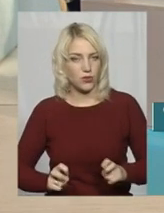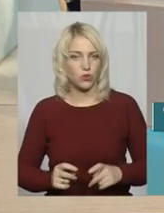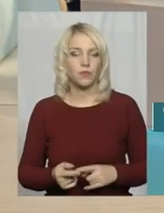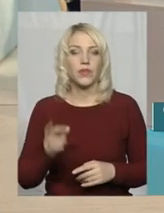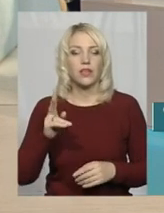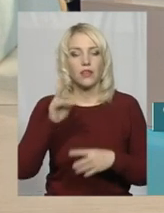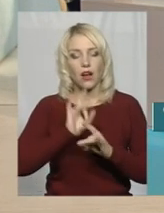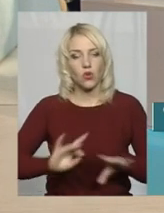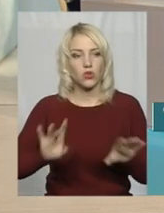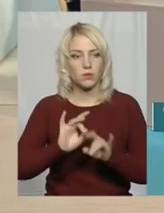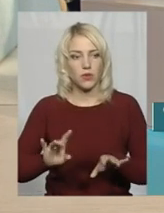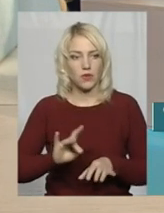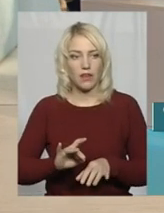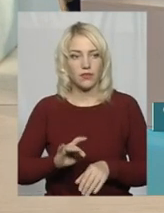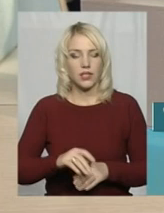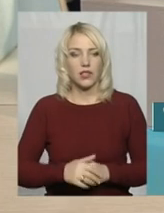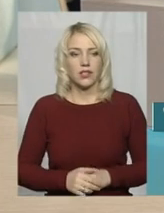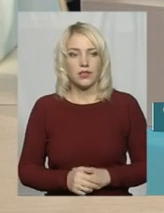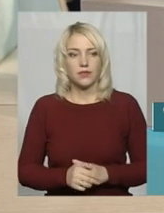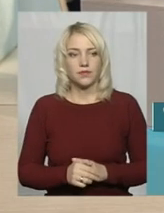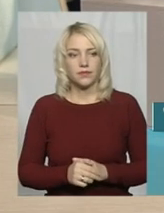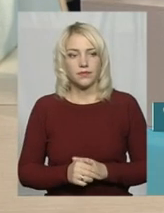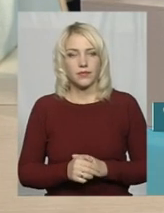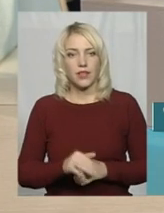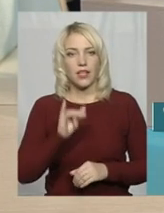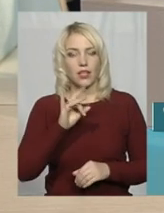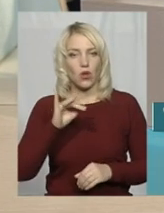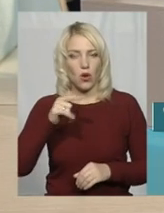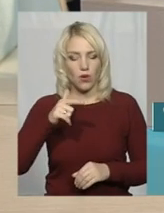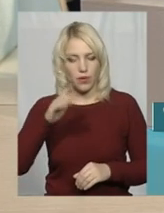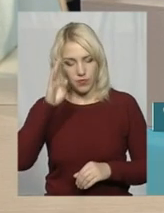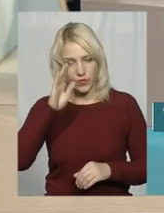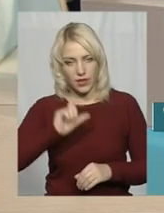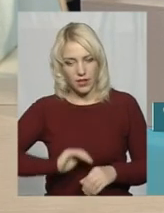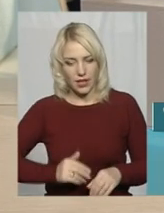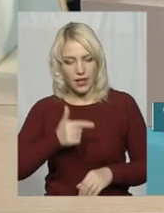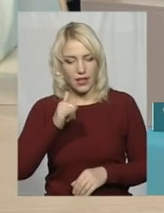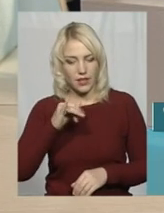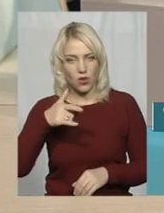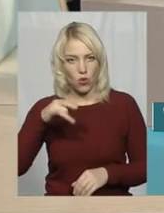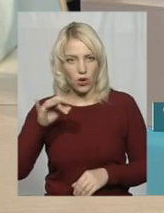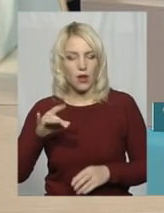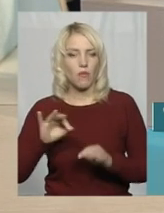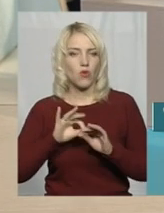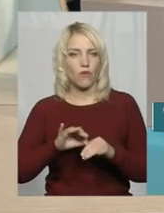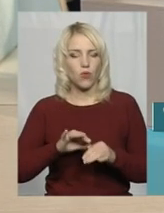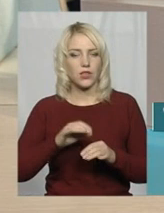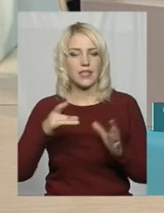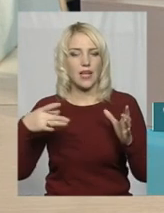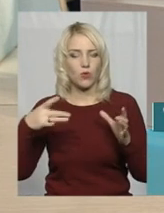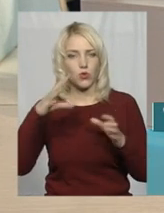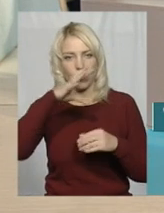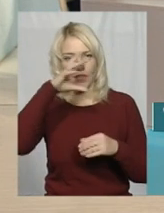розповідав пан Ігор, проводилась гарбузова ніч у Меджибужі.